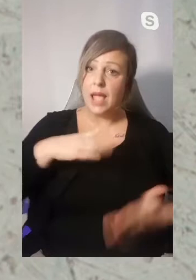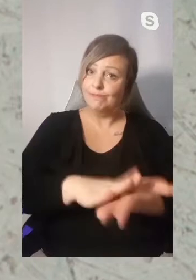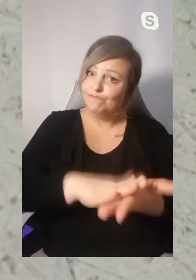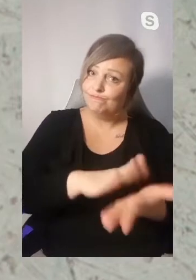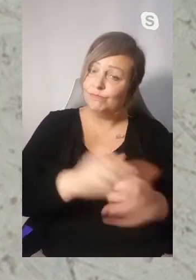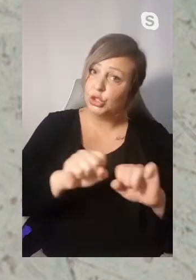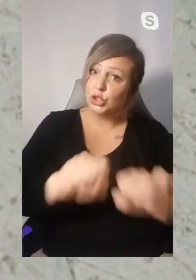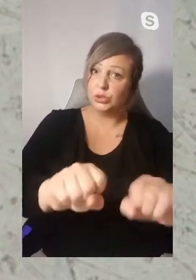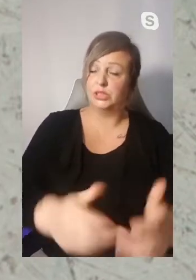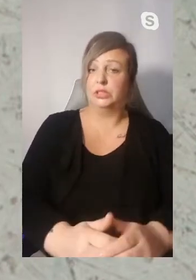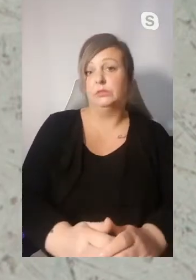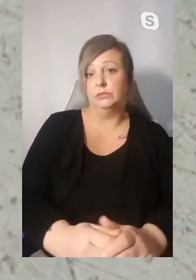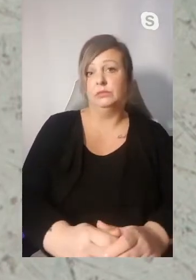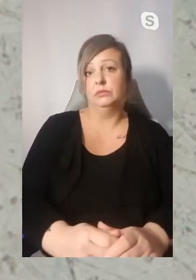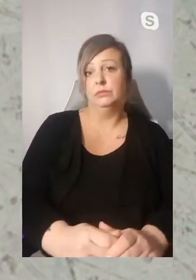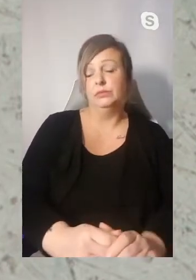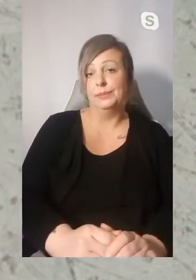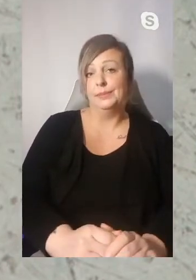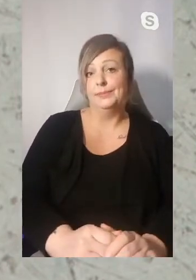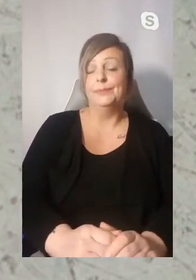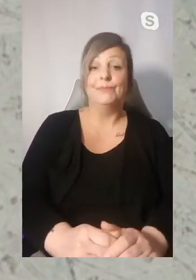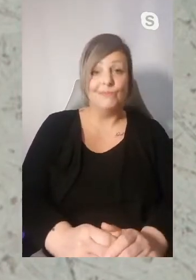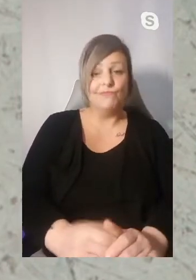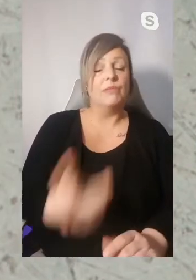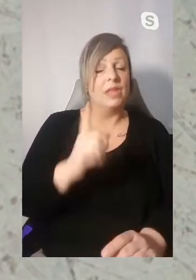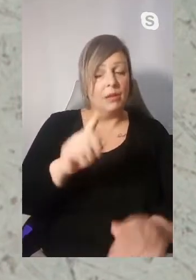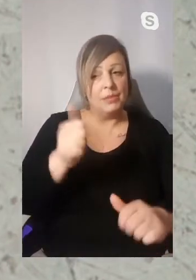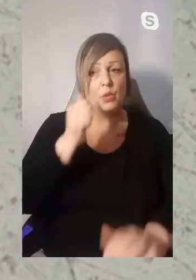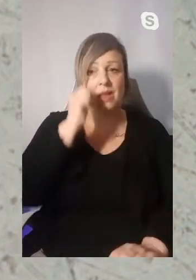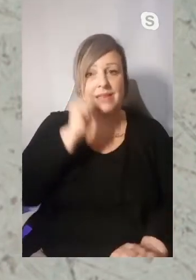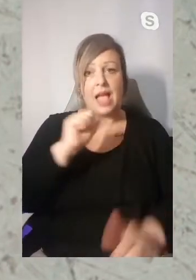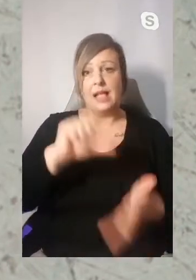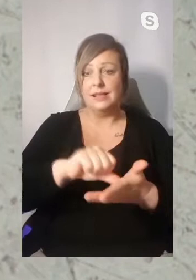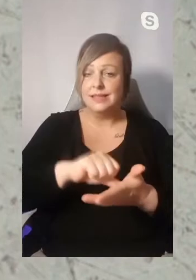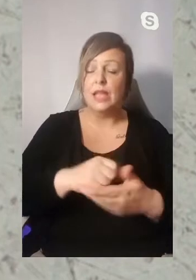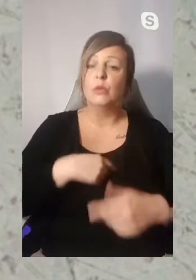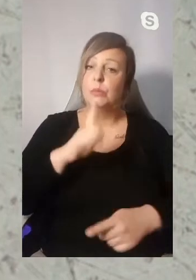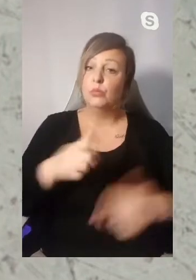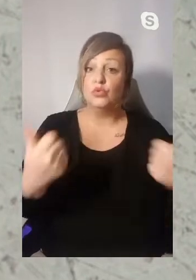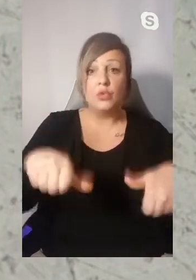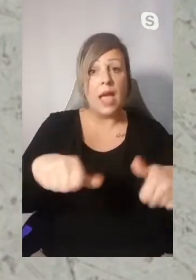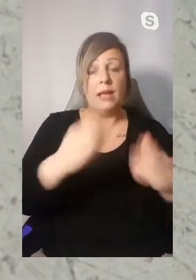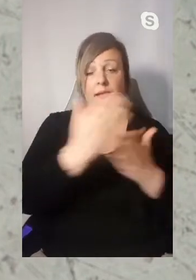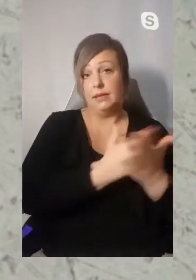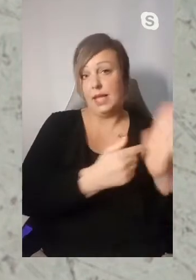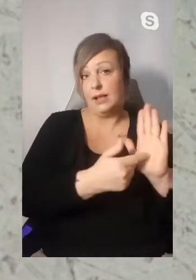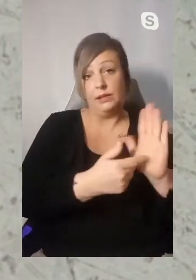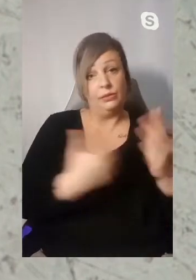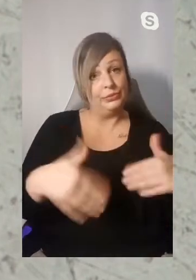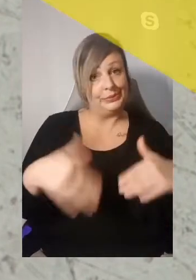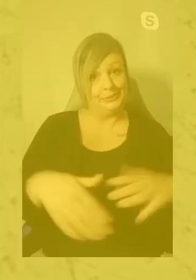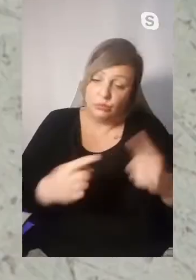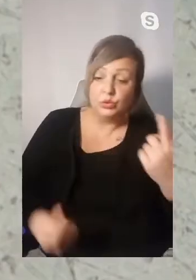als möglich zu erhalten und zu schützen. Deswegen müssen wir gerade bei den Altenzentren, den Kliniken weiter hohe, strenge Auflagen